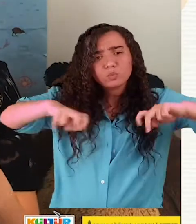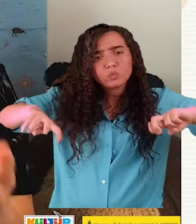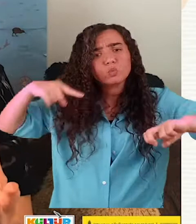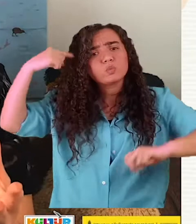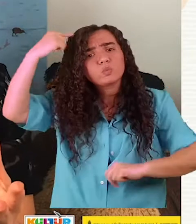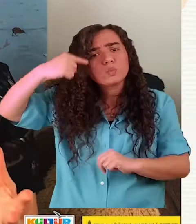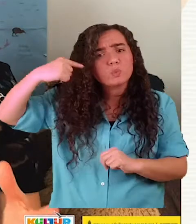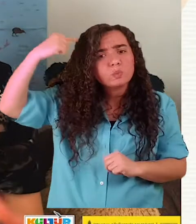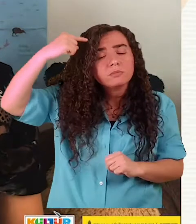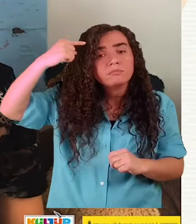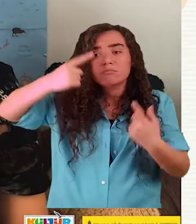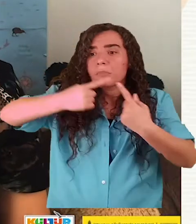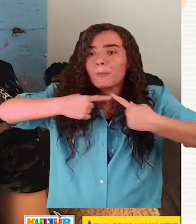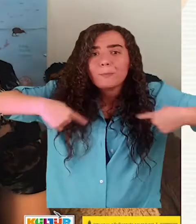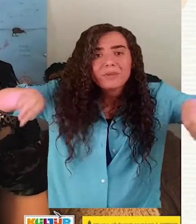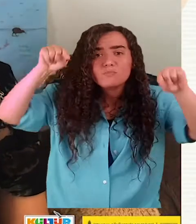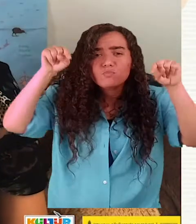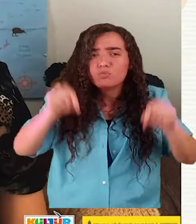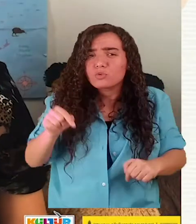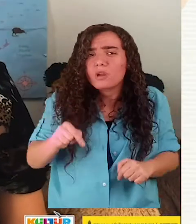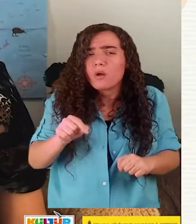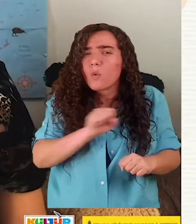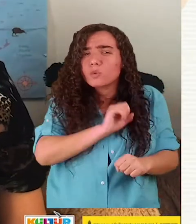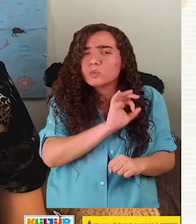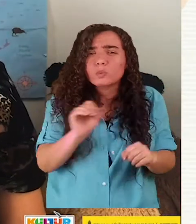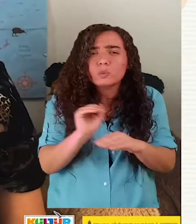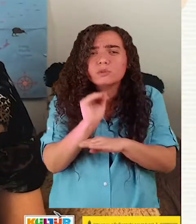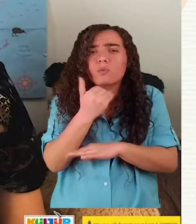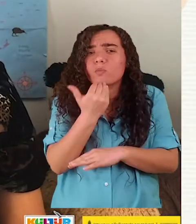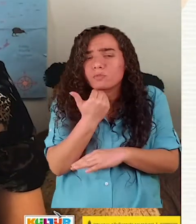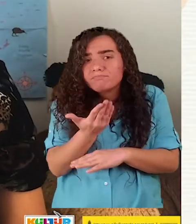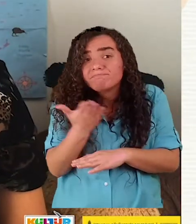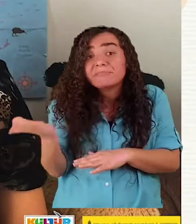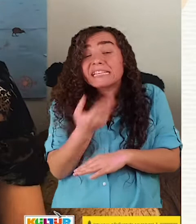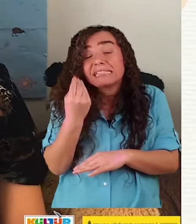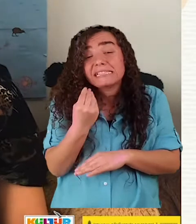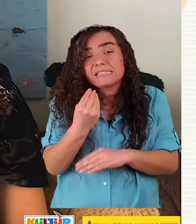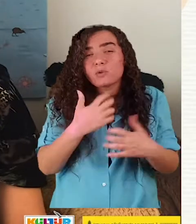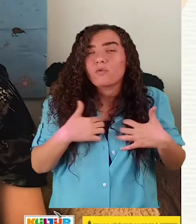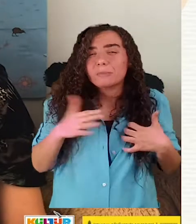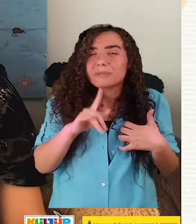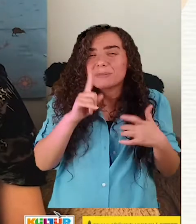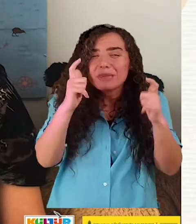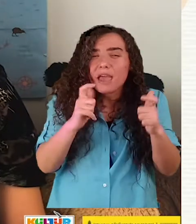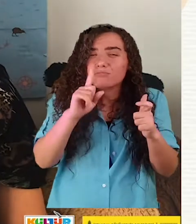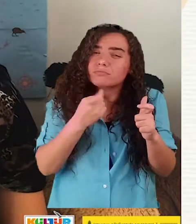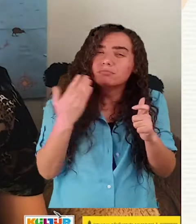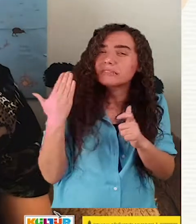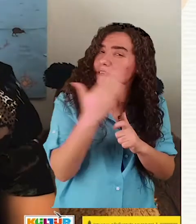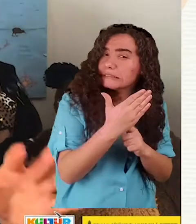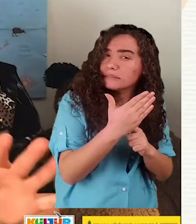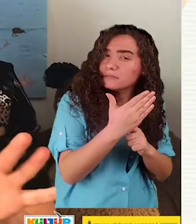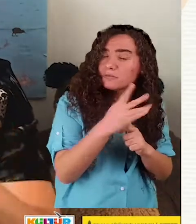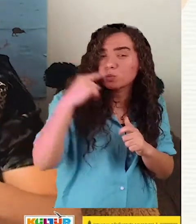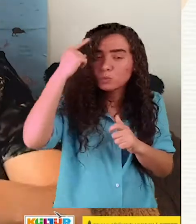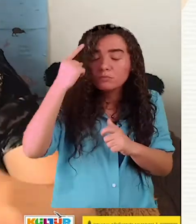yaşayamıyoruz. En iyisi güvenebileceğimiz bir yere gidelim diye düşünmüşler. Ve içlerinden bir tanesi hemen elini kaldırmış. Demiş ki,